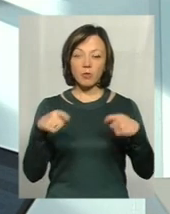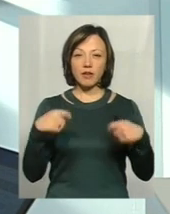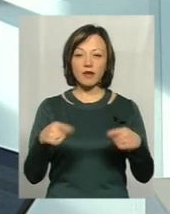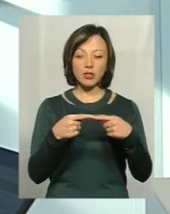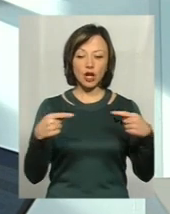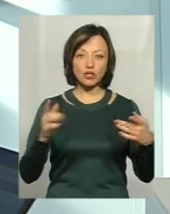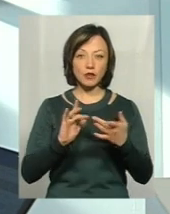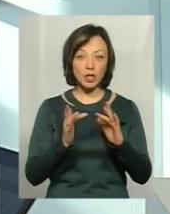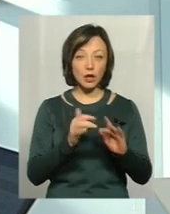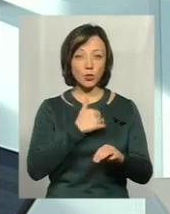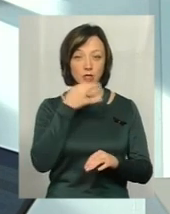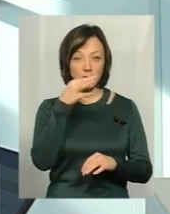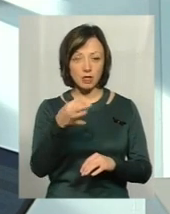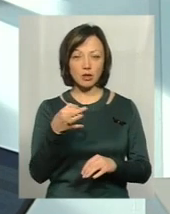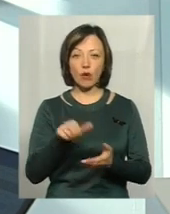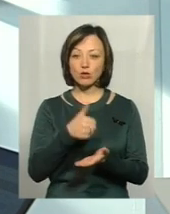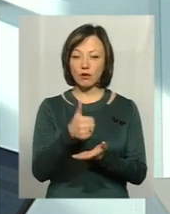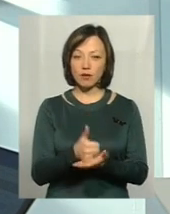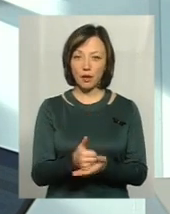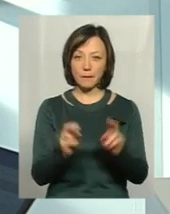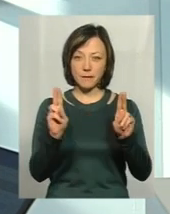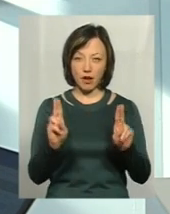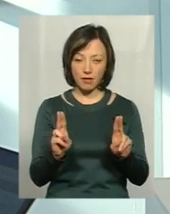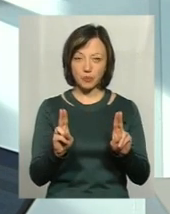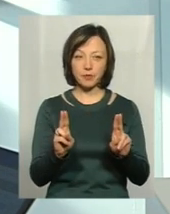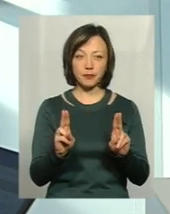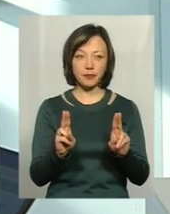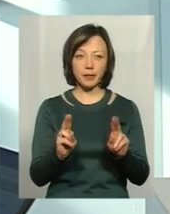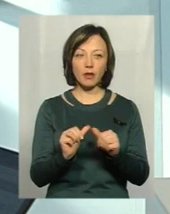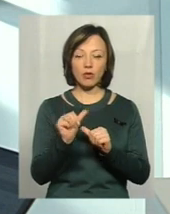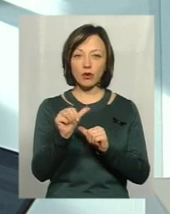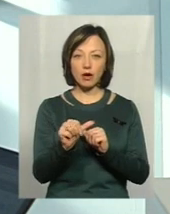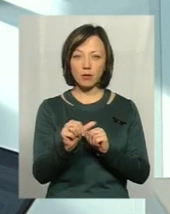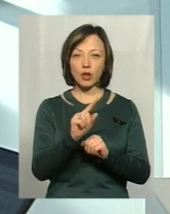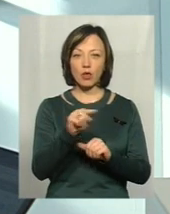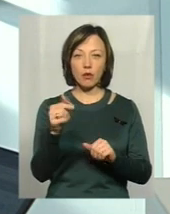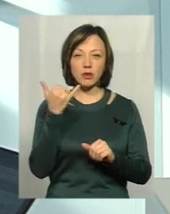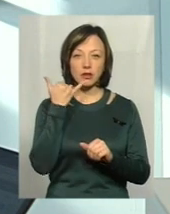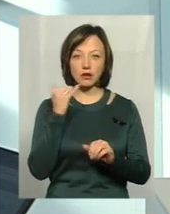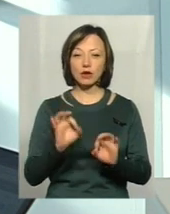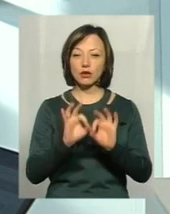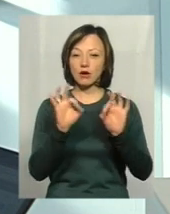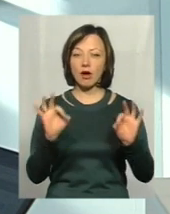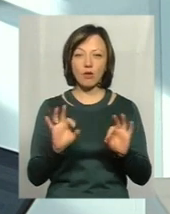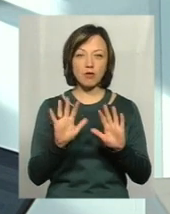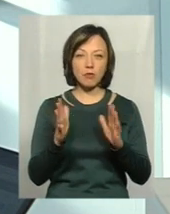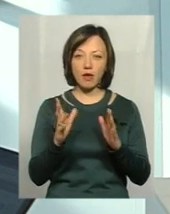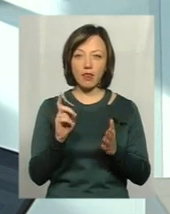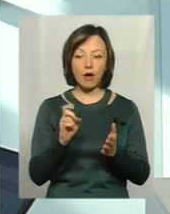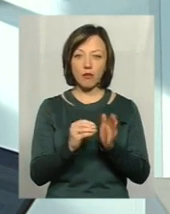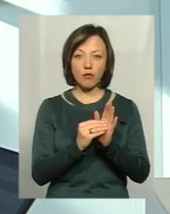інтернеті, я би хотіла сказати, ваше таке основне має бути правило. Заведіть собі окремий номер телефона. В жодному випадку не